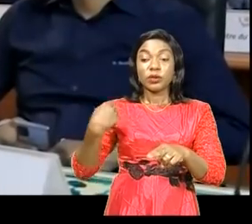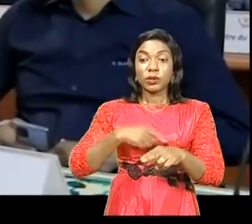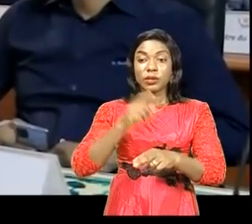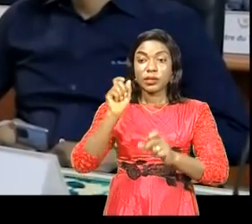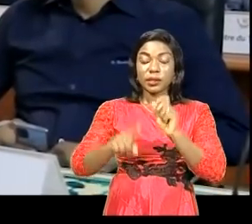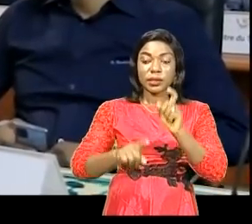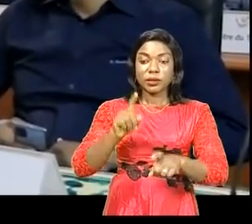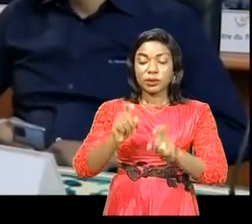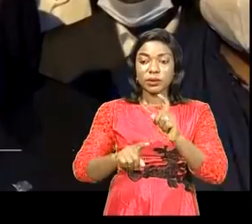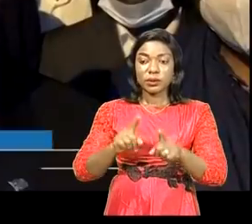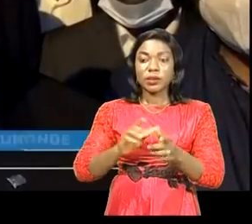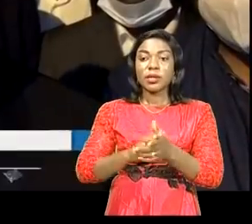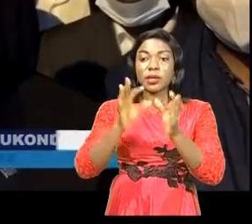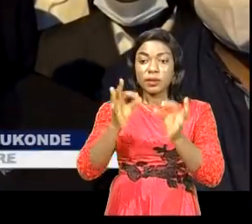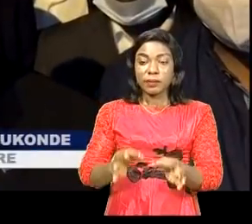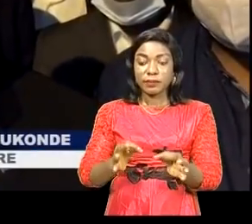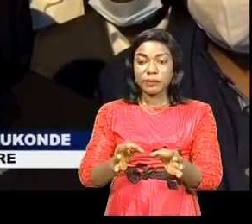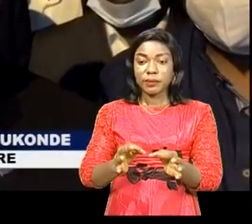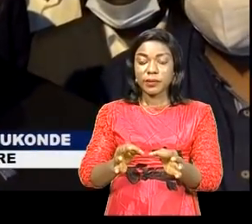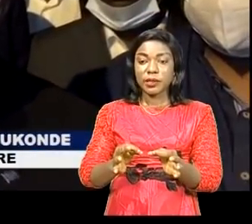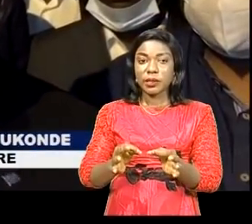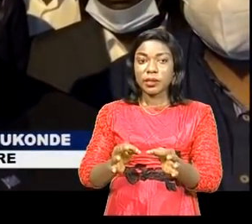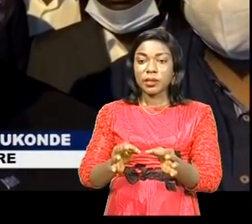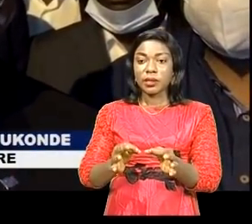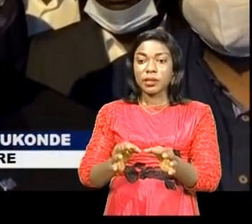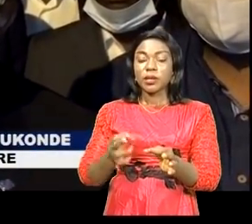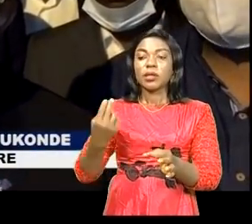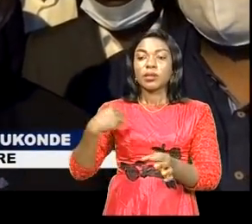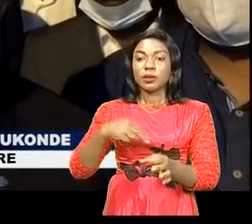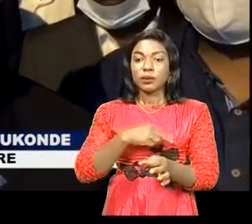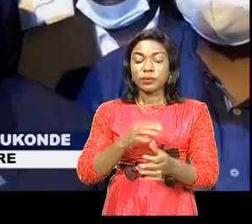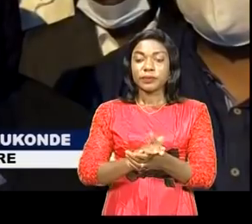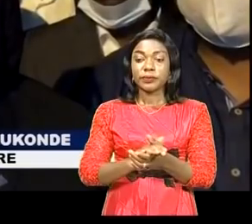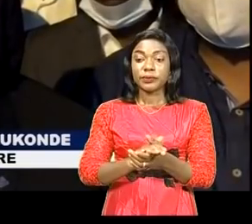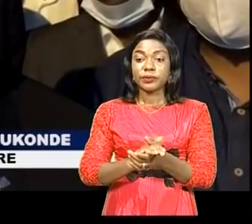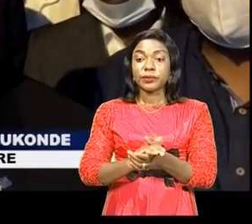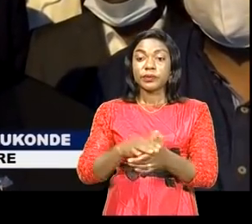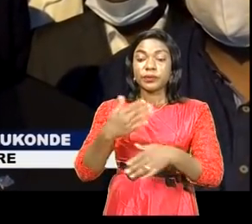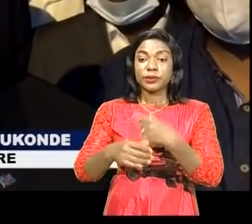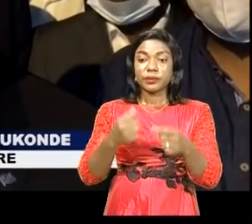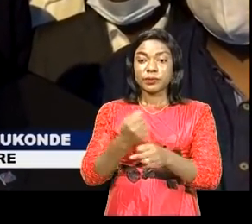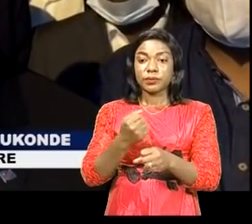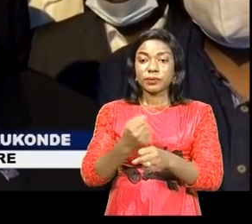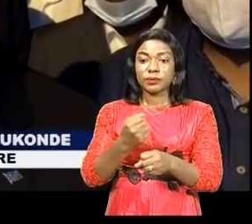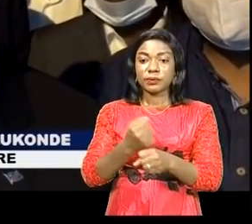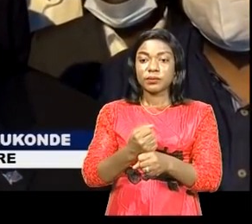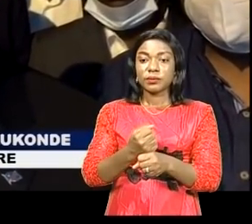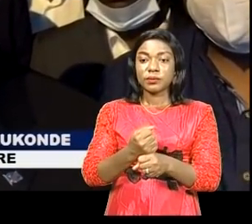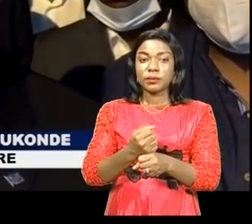sécuritaires, mais aussi sanitaires au moment où nous avons une troisième vague de Covid-19